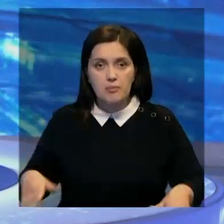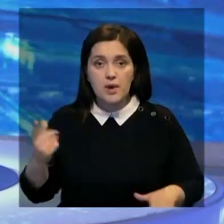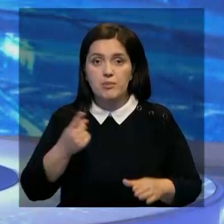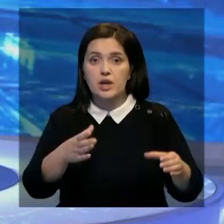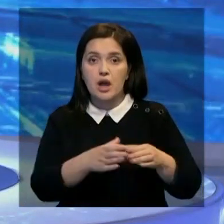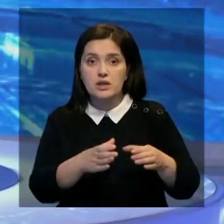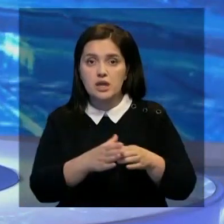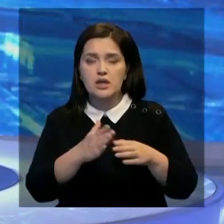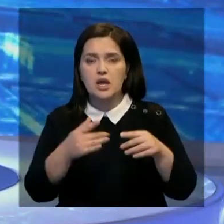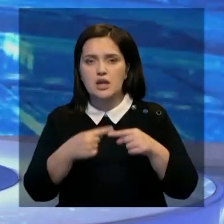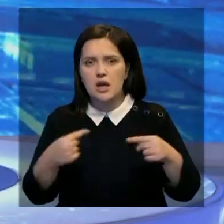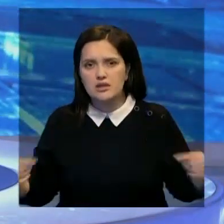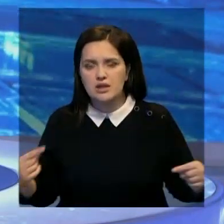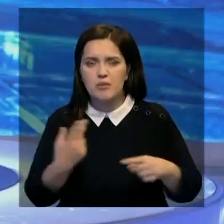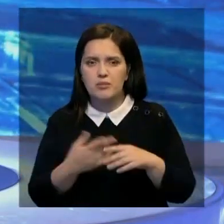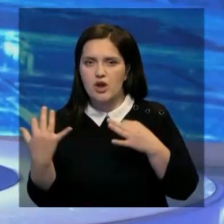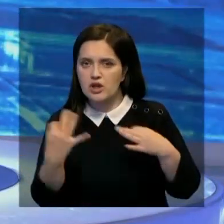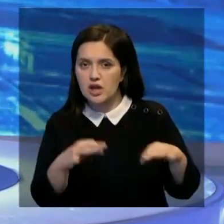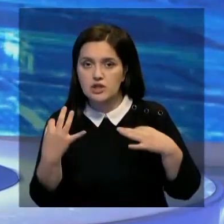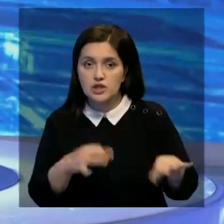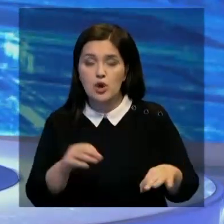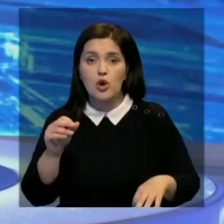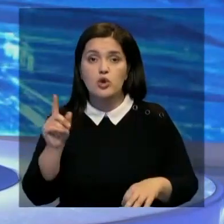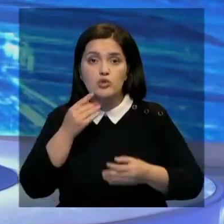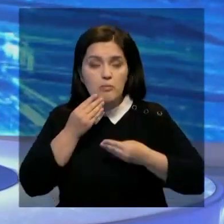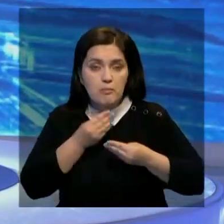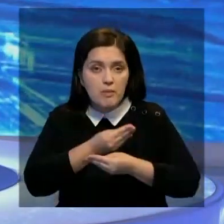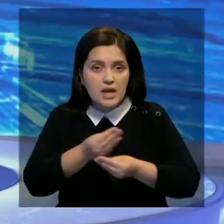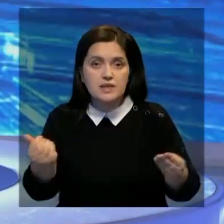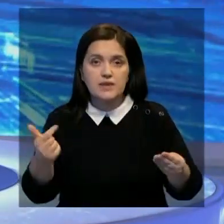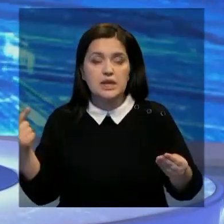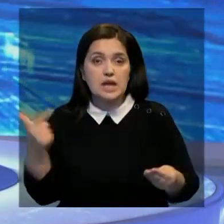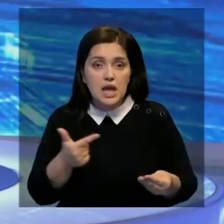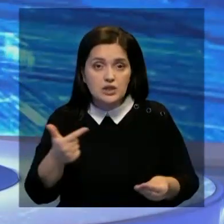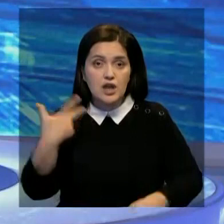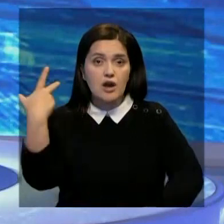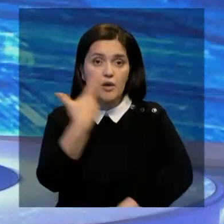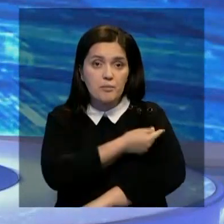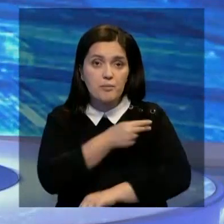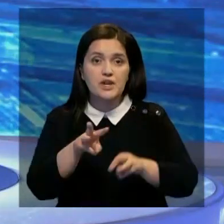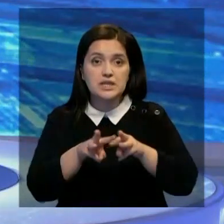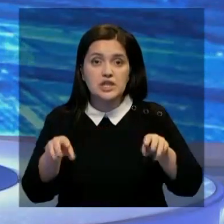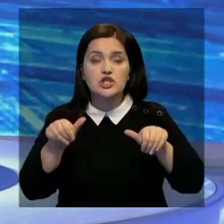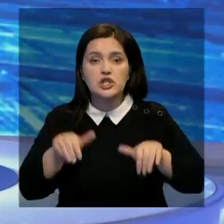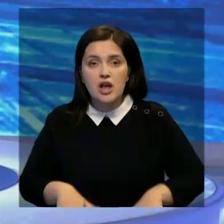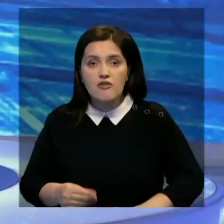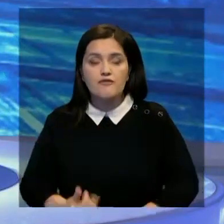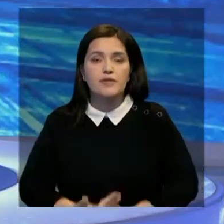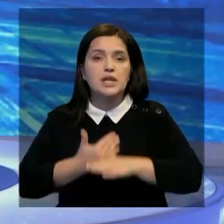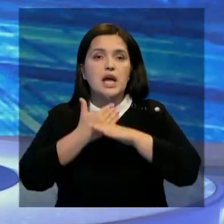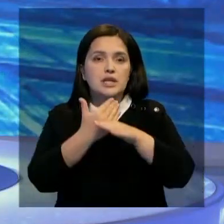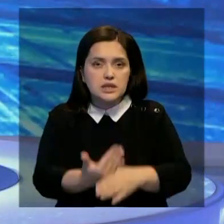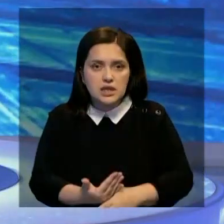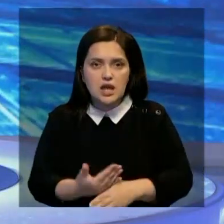Для первой категории появились различные послабления. Кроме того, чтобы мотивировать граждан пройти иммунизацию, правительство решило финансировать